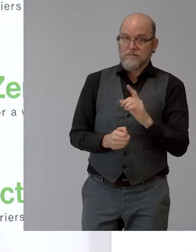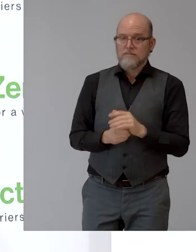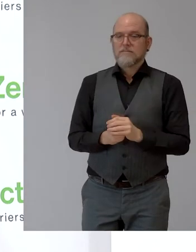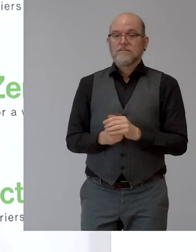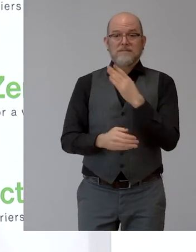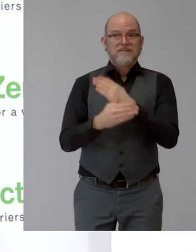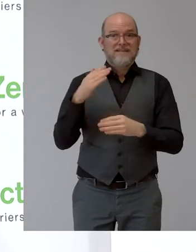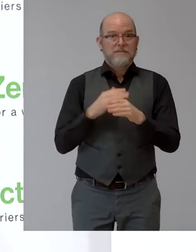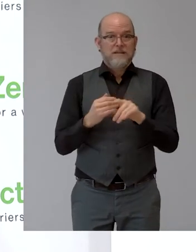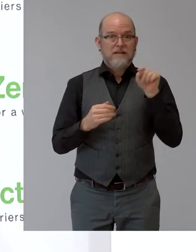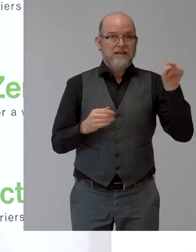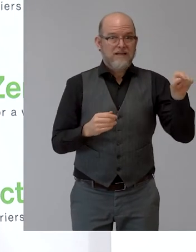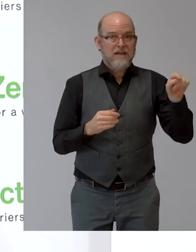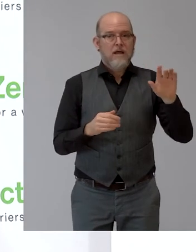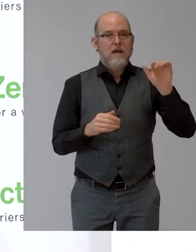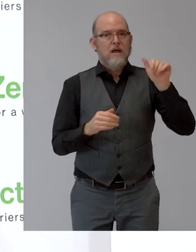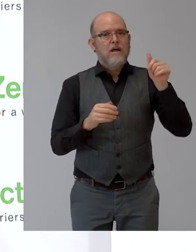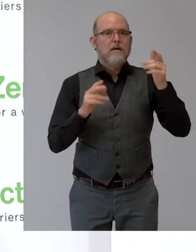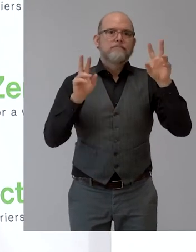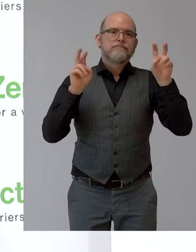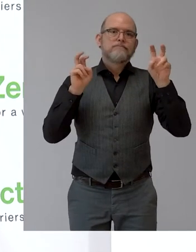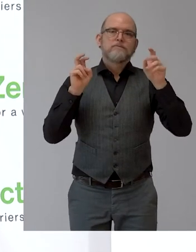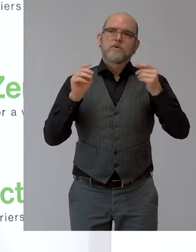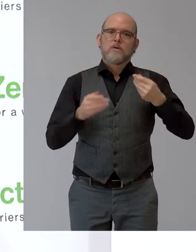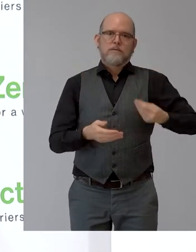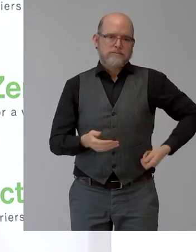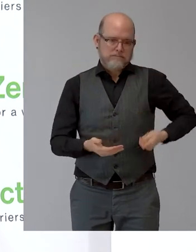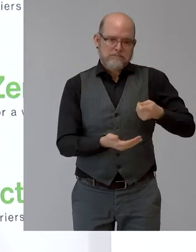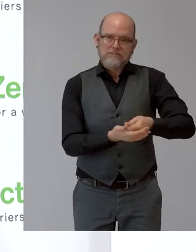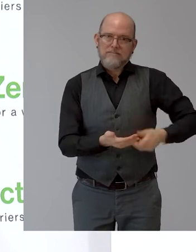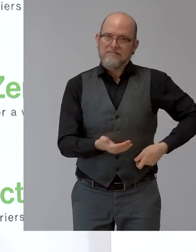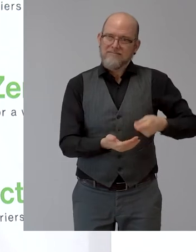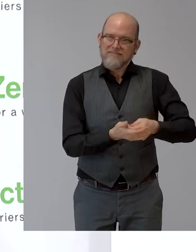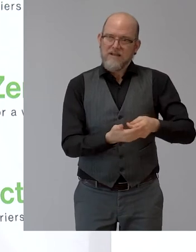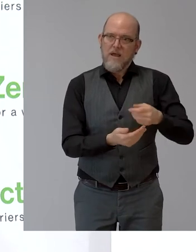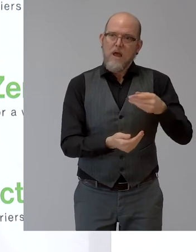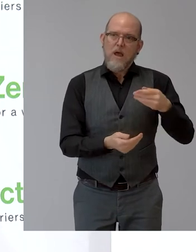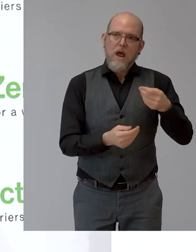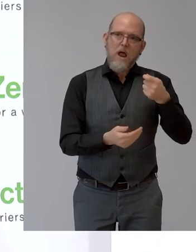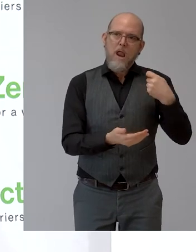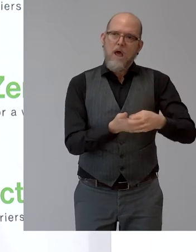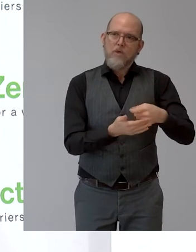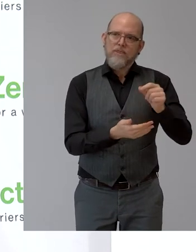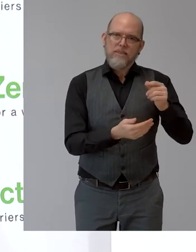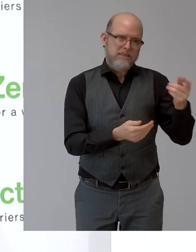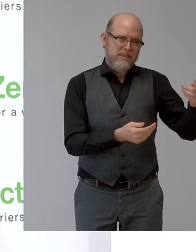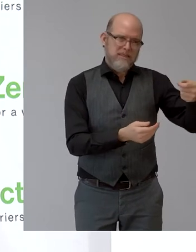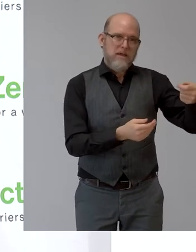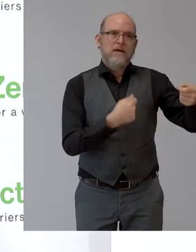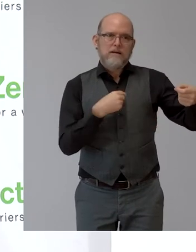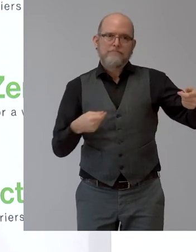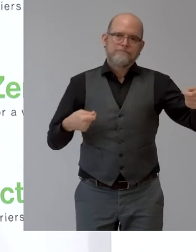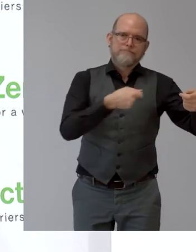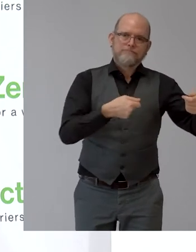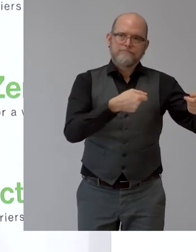übernommen, um damit zu verhindern, dass Menschen ihren Arbeitsplatz verlieren, weil die Rückkehr für Menschen mit Behinderungen in den Arbeitsmarkt natürlich noch einmal